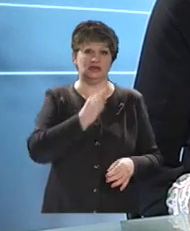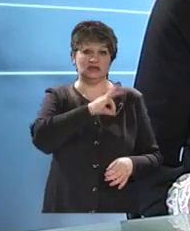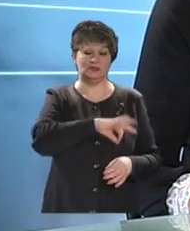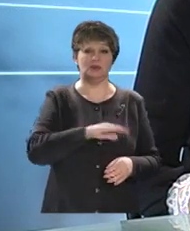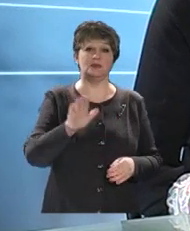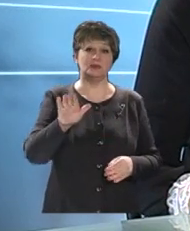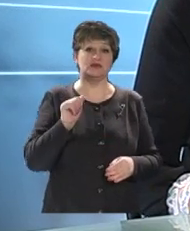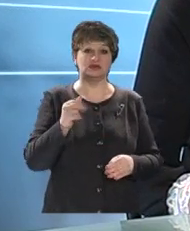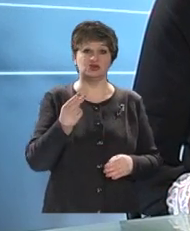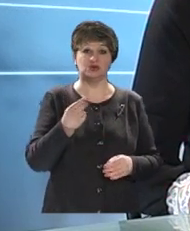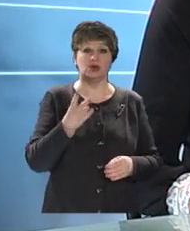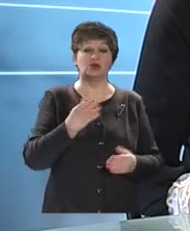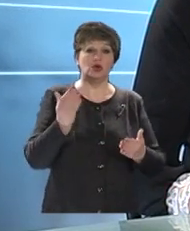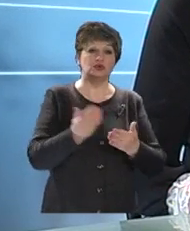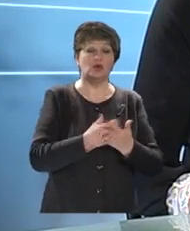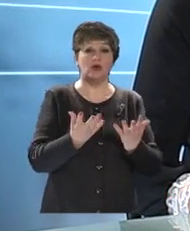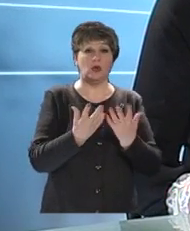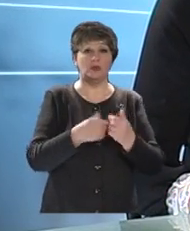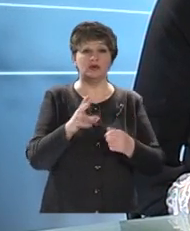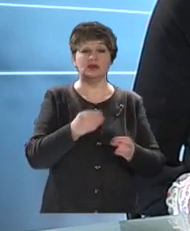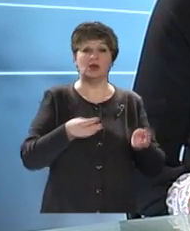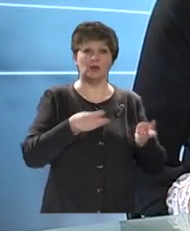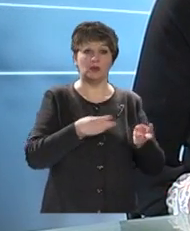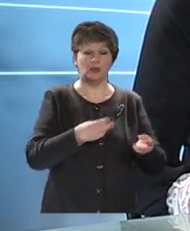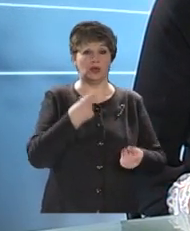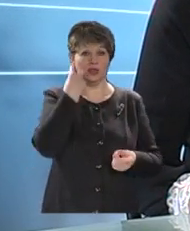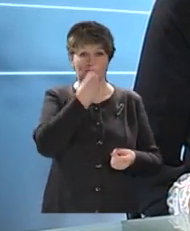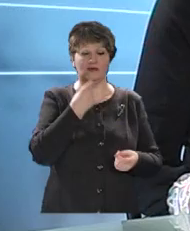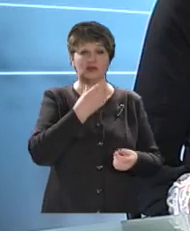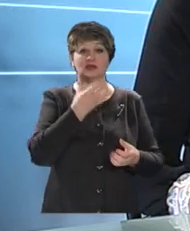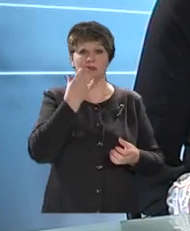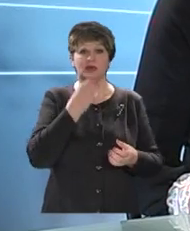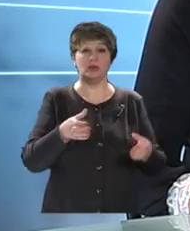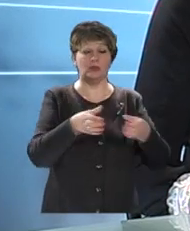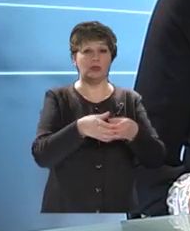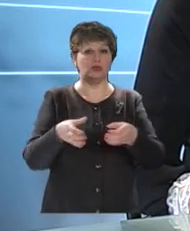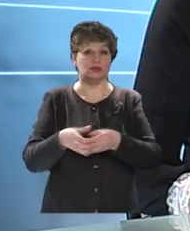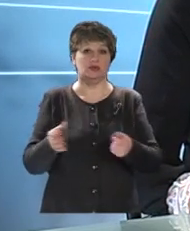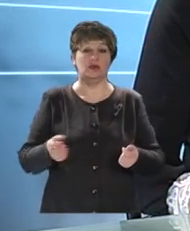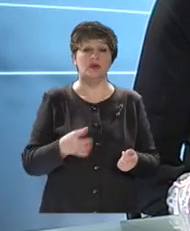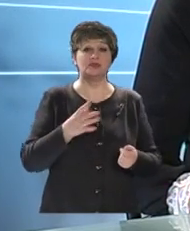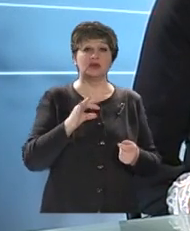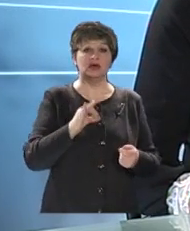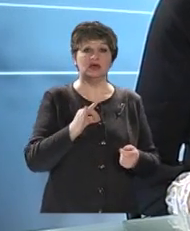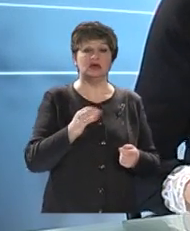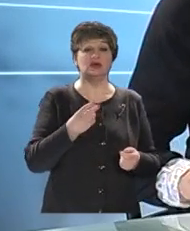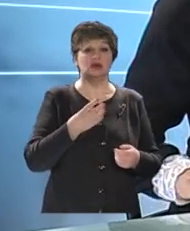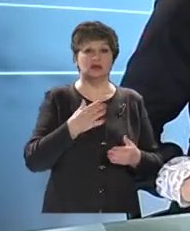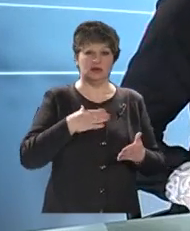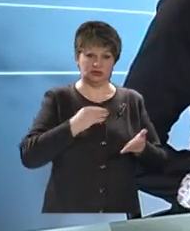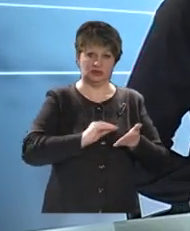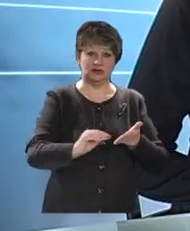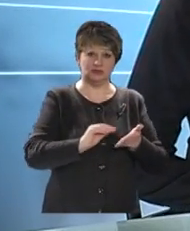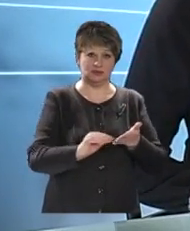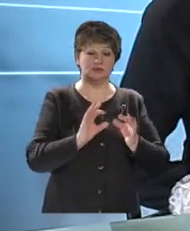використало позичені гроші на нове обладнання для котелень, індивідуальні теплові пункти та реконструкцію тепломереж. Станіслав Шемет